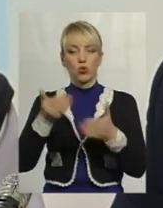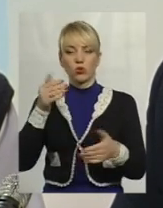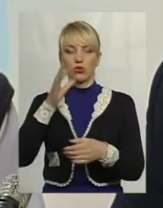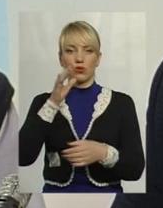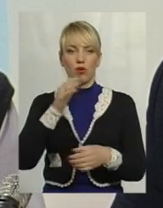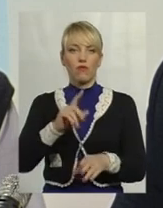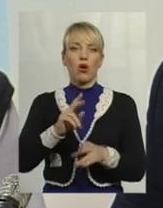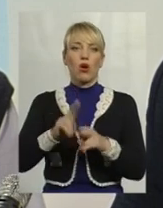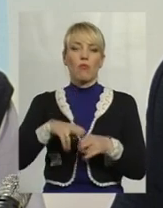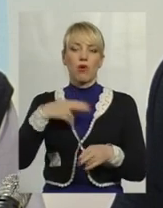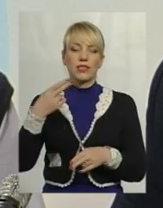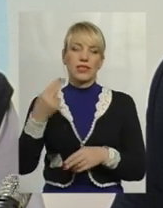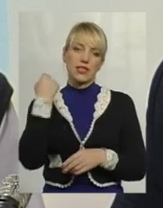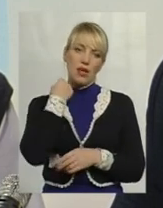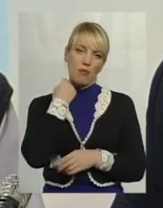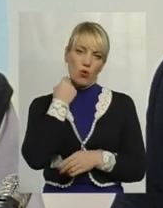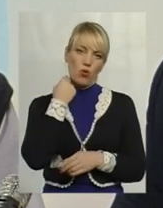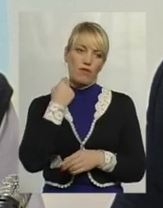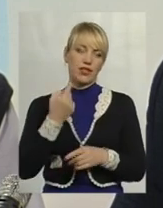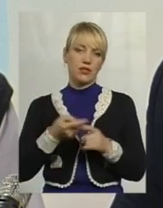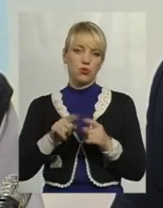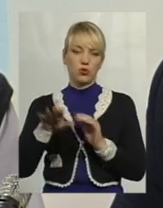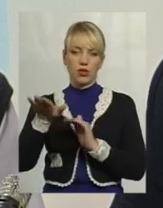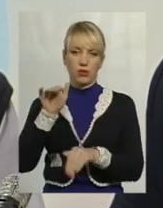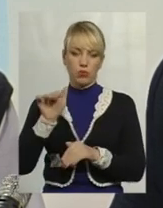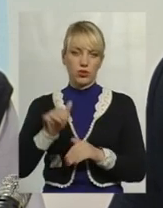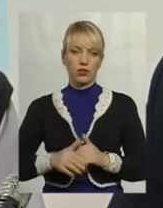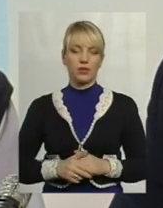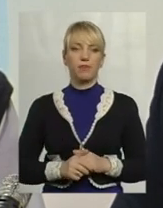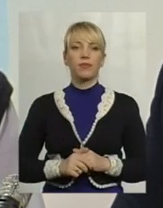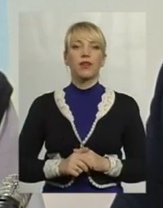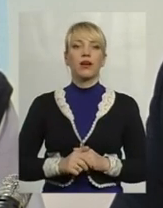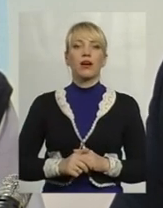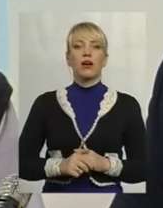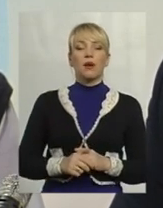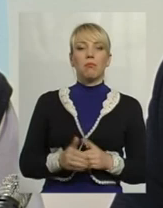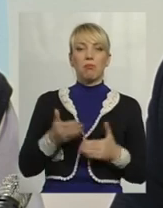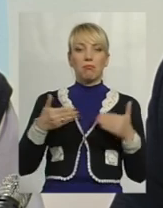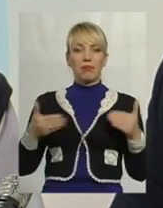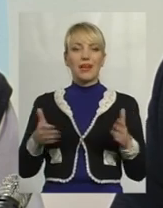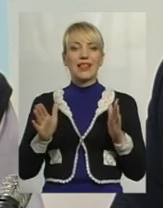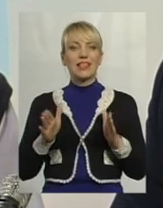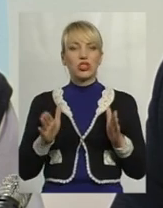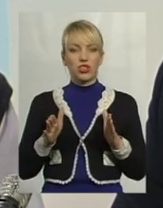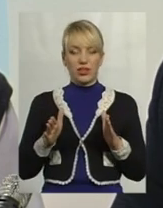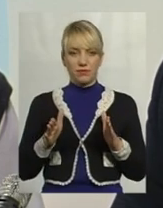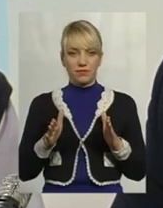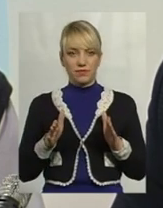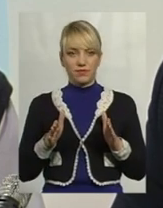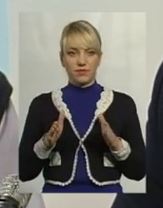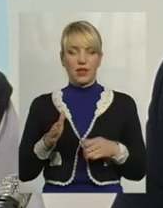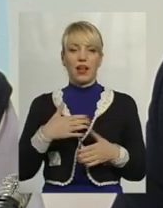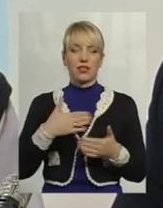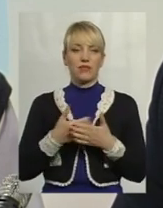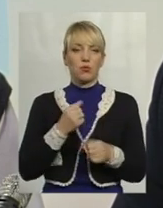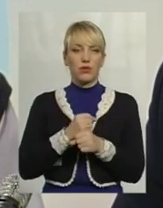погасити заборгованість по даній позиці. Ми лише, скажімо так, активно